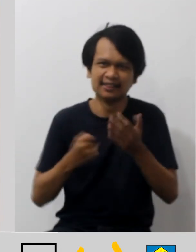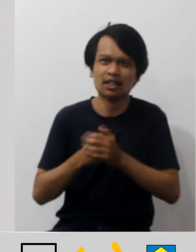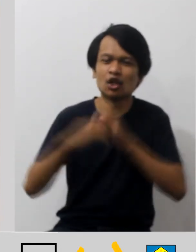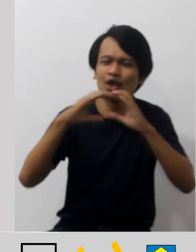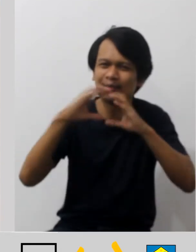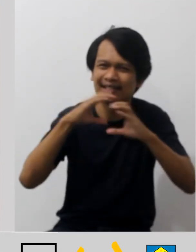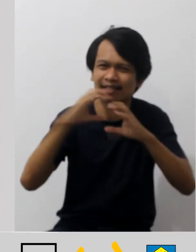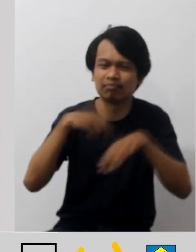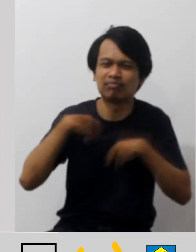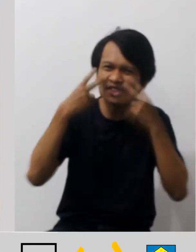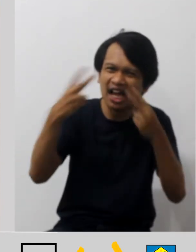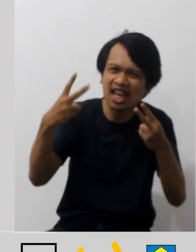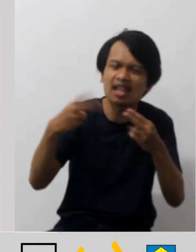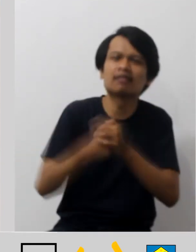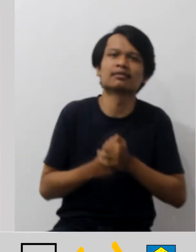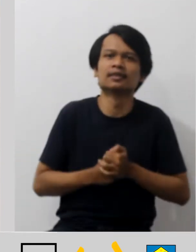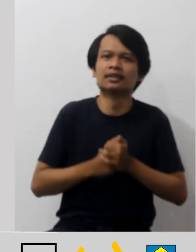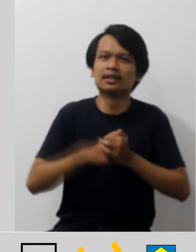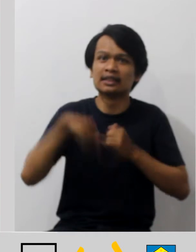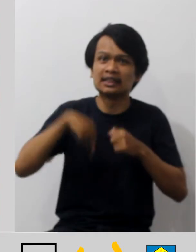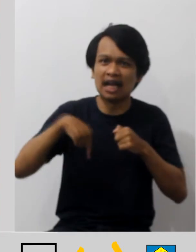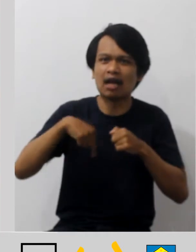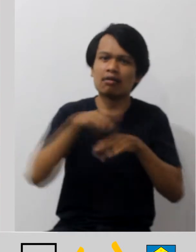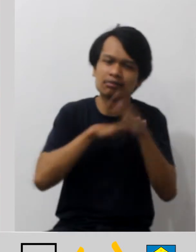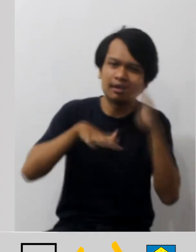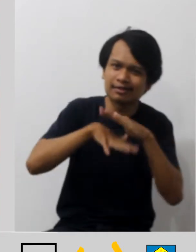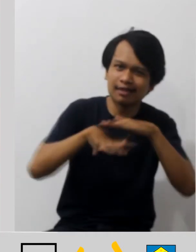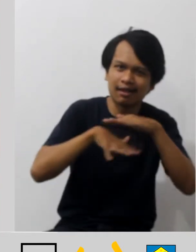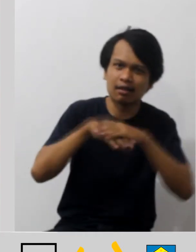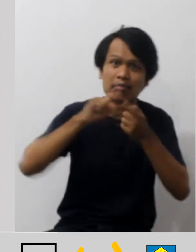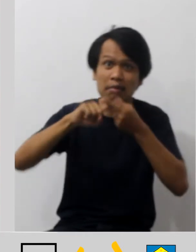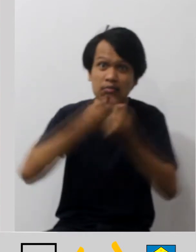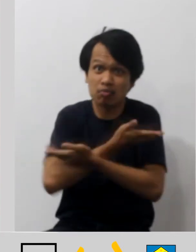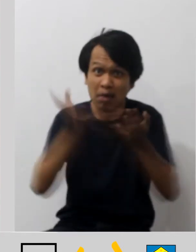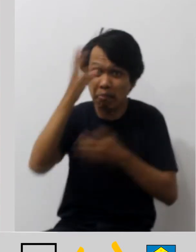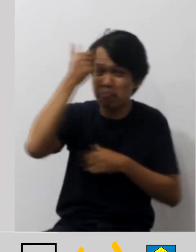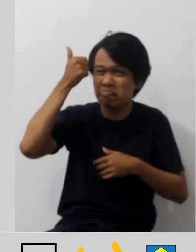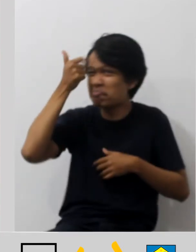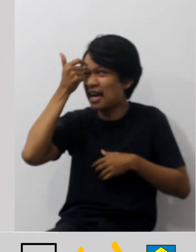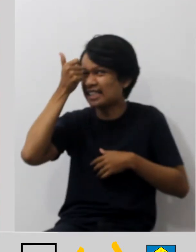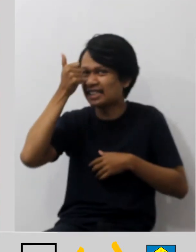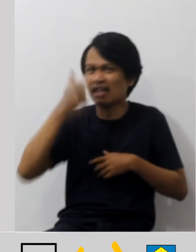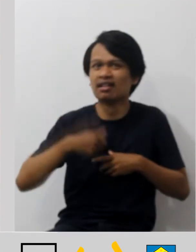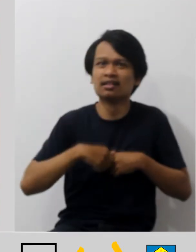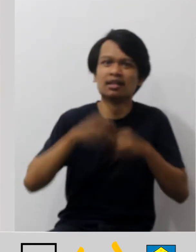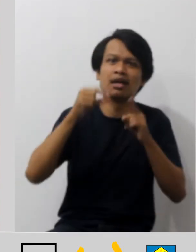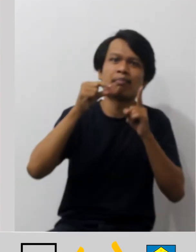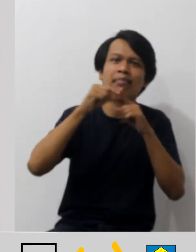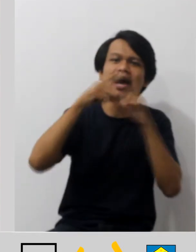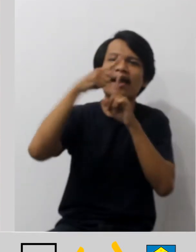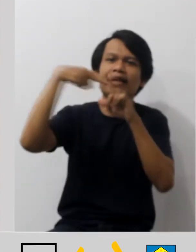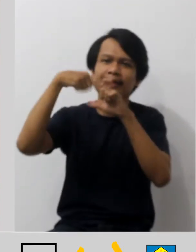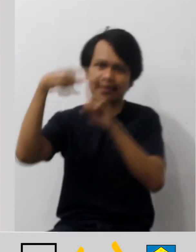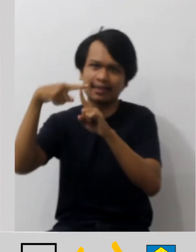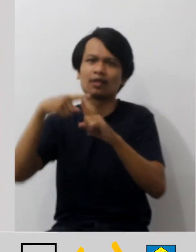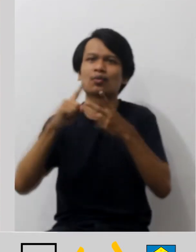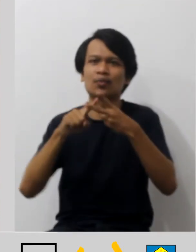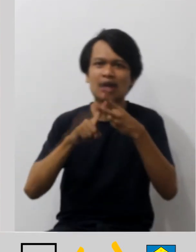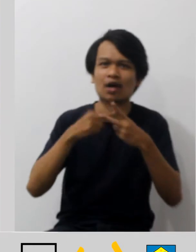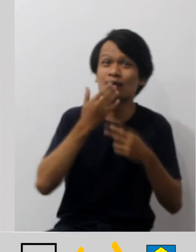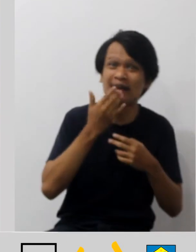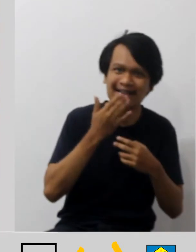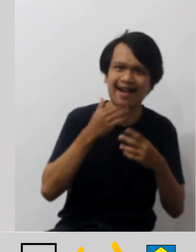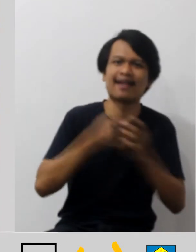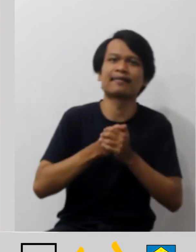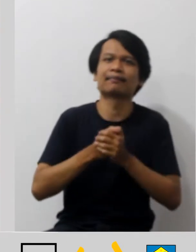nantinya akan ada 10 materi dasar yang bisa teman-teman pelajari, yaitu color palette. Di situ kita akan belajar tentang porsi